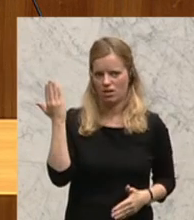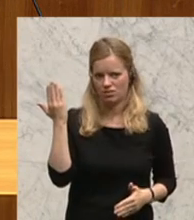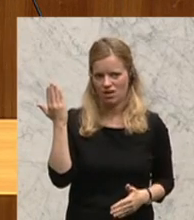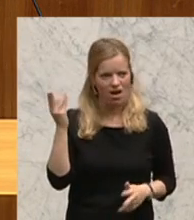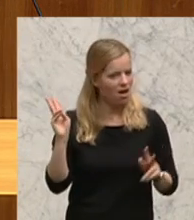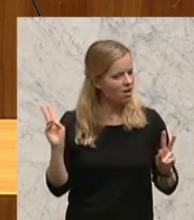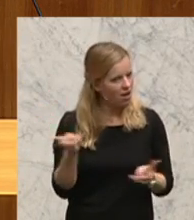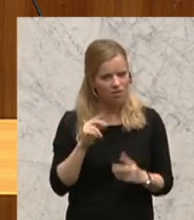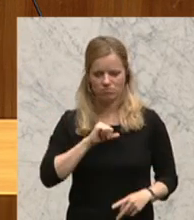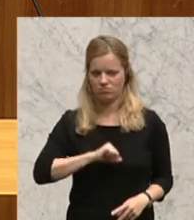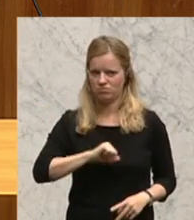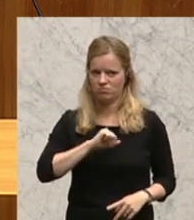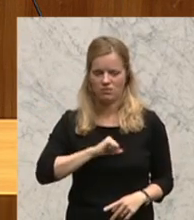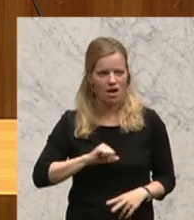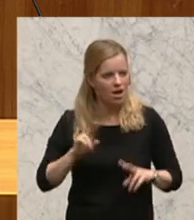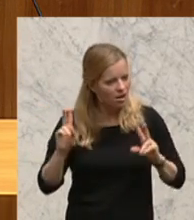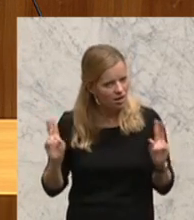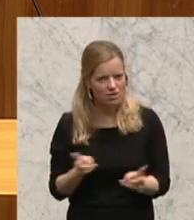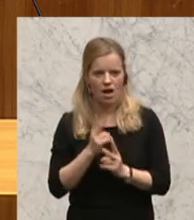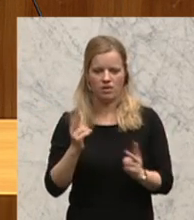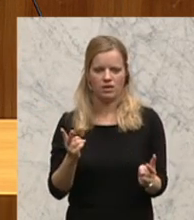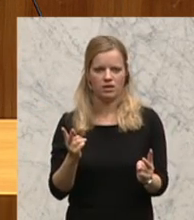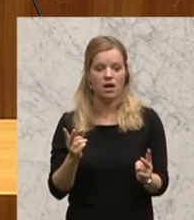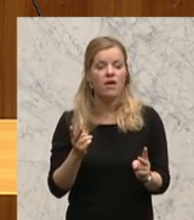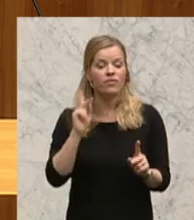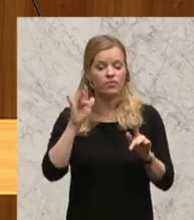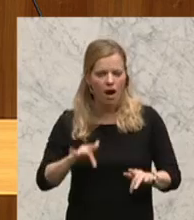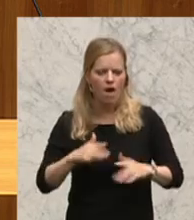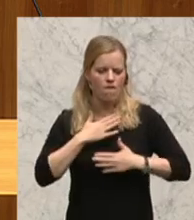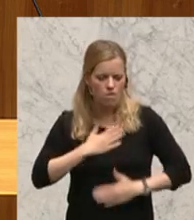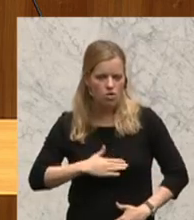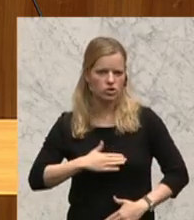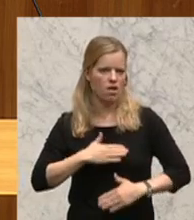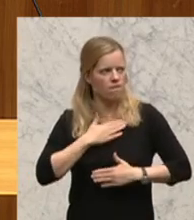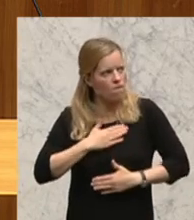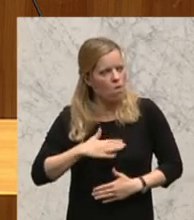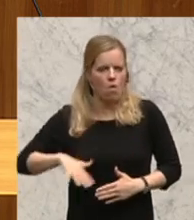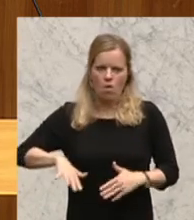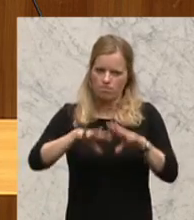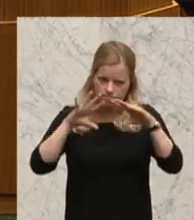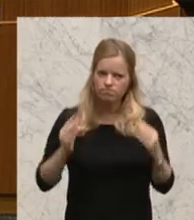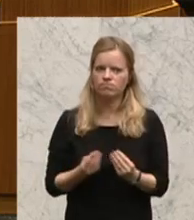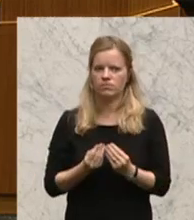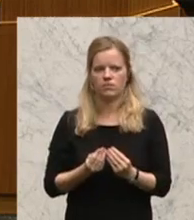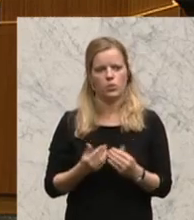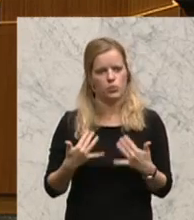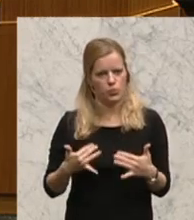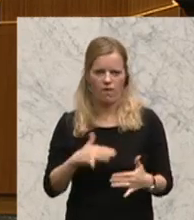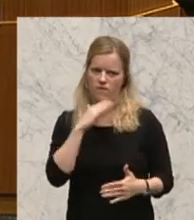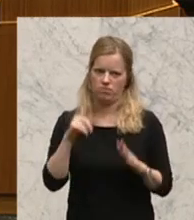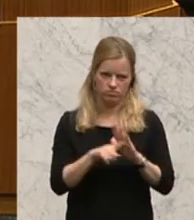Einbußen im Bereich unseres Wohlstands und Wohlbefindens. Und deswegen brauchen wir hier entschlossenes Gegensteuern. Das hat was zu tun mit